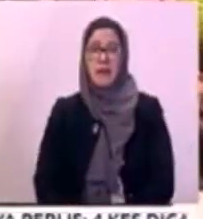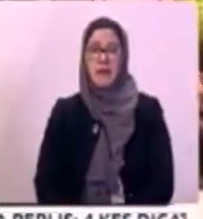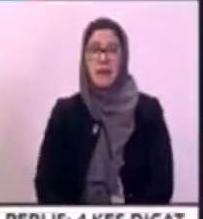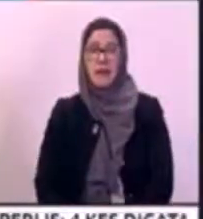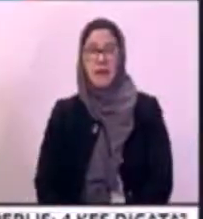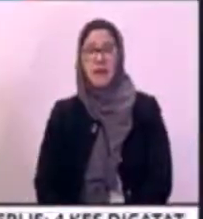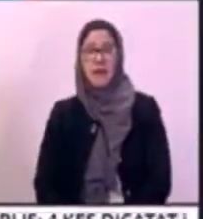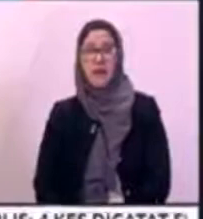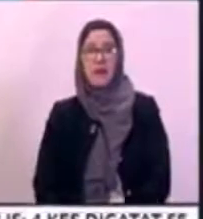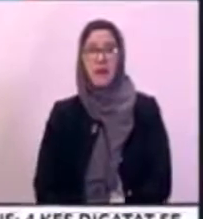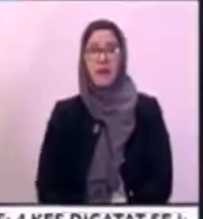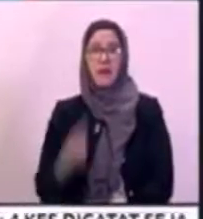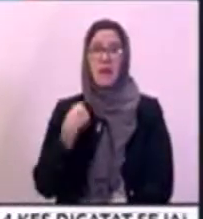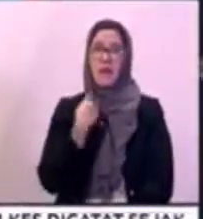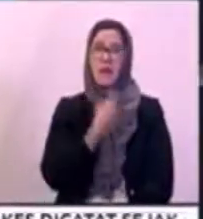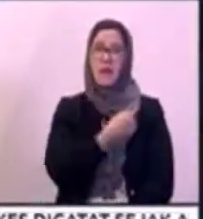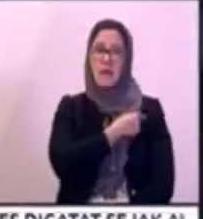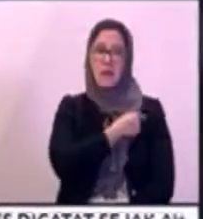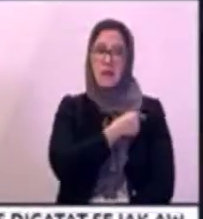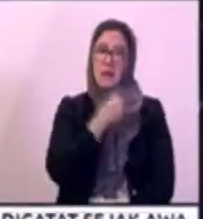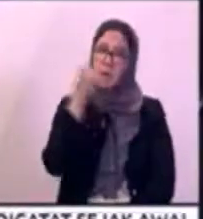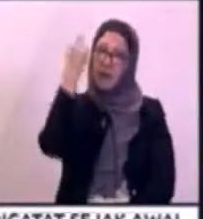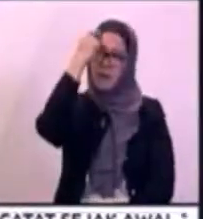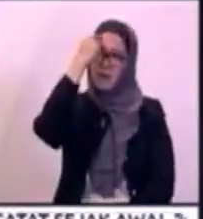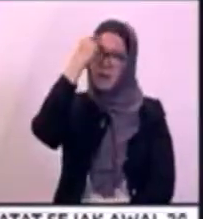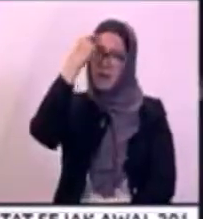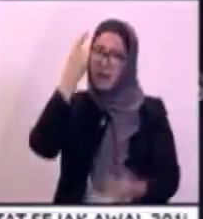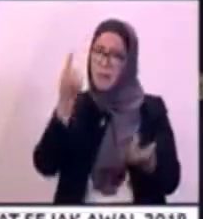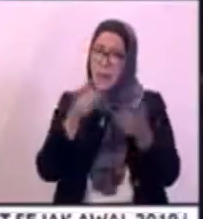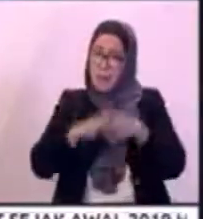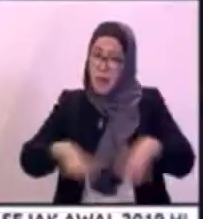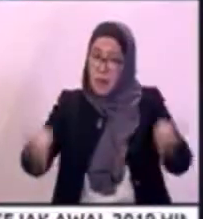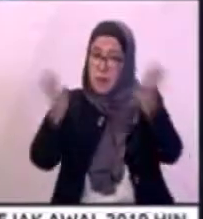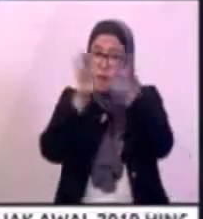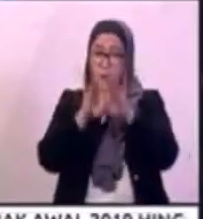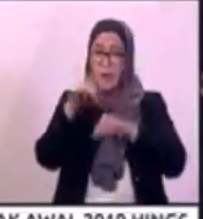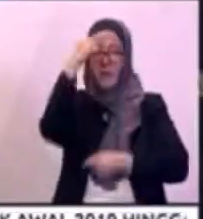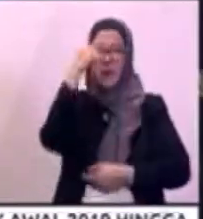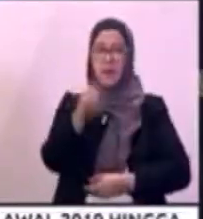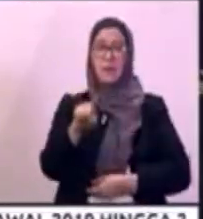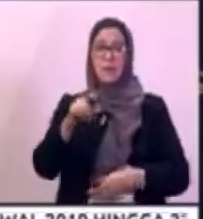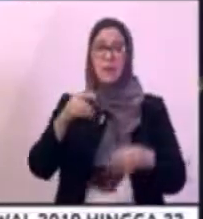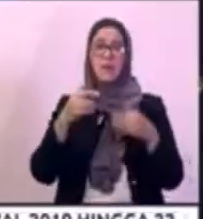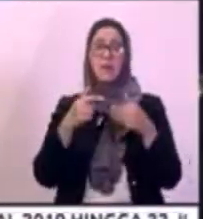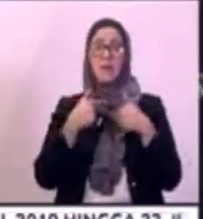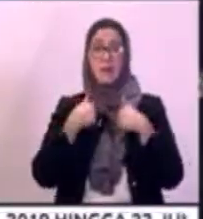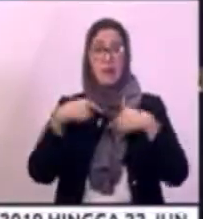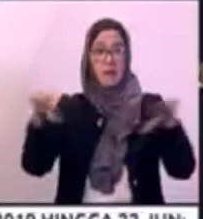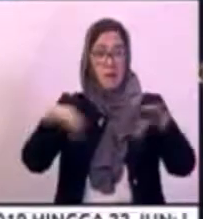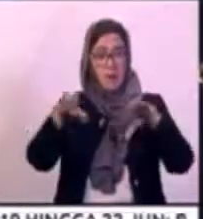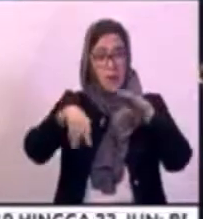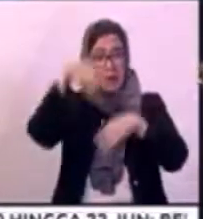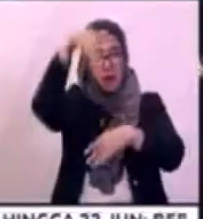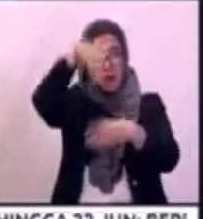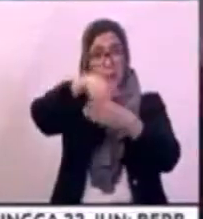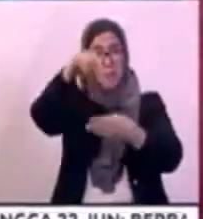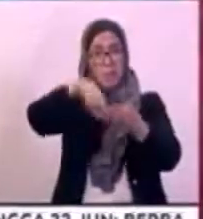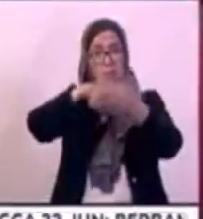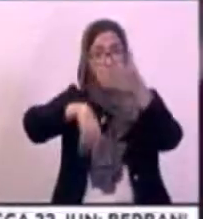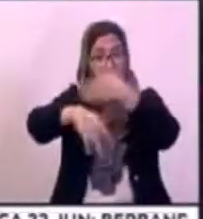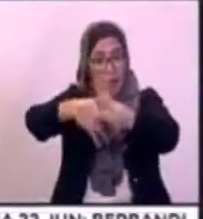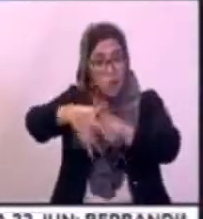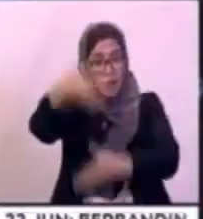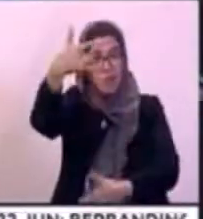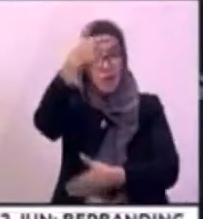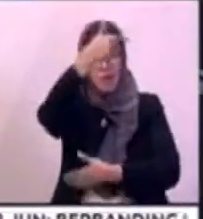Kita berpendapat bahawa amat penting kita mengadakan pilihan lebih awal kerana kita